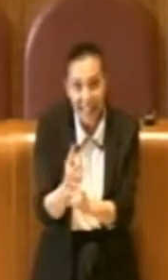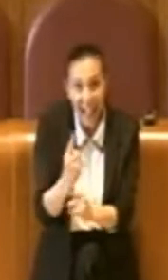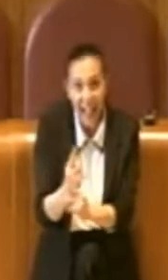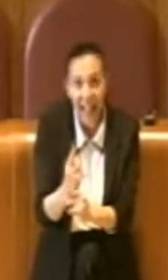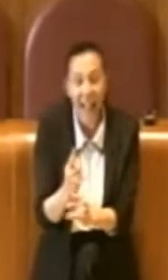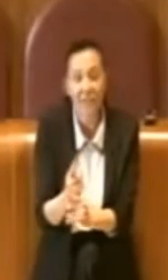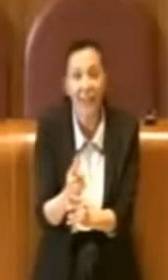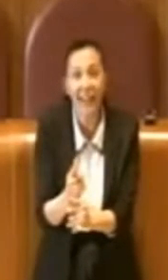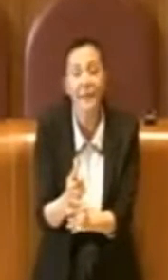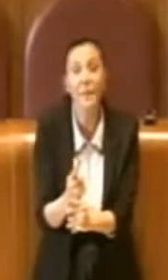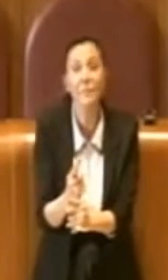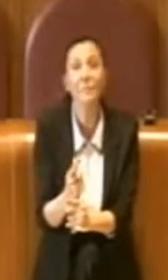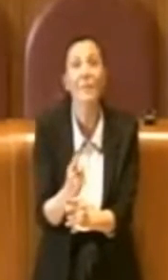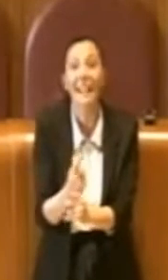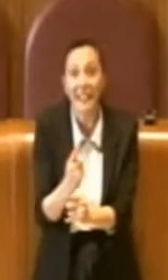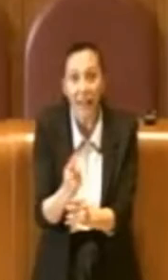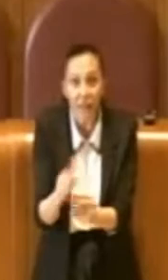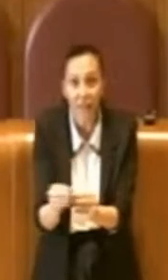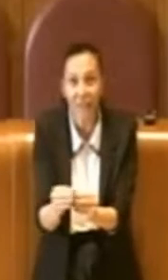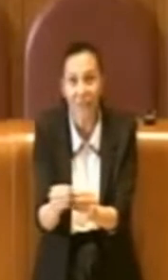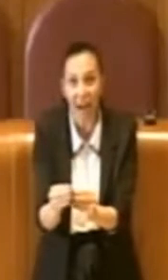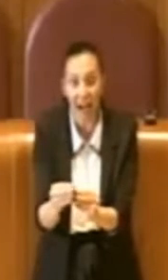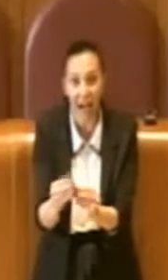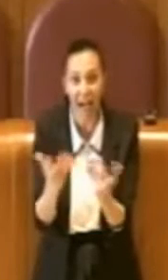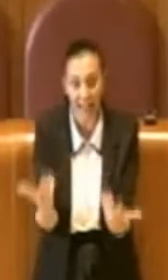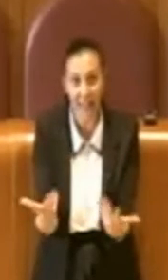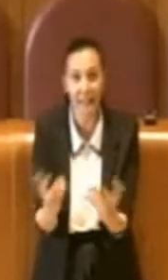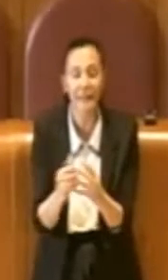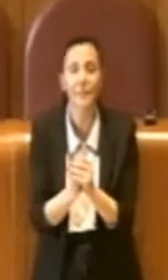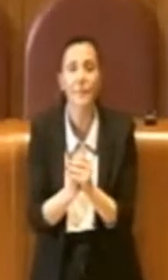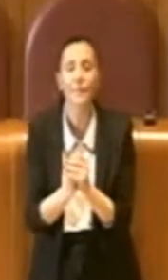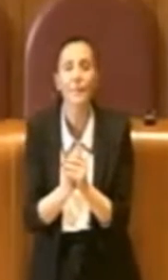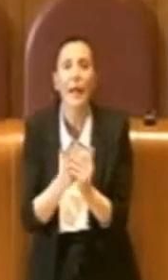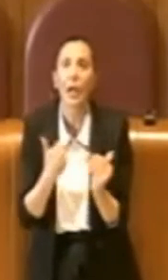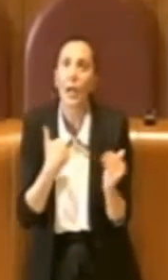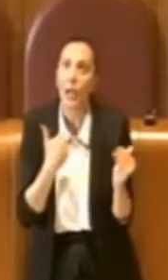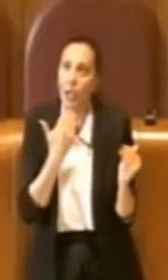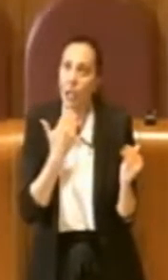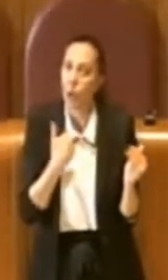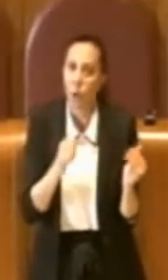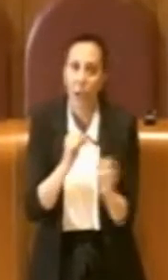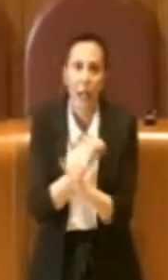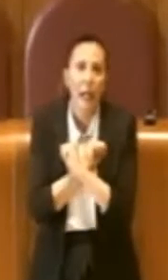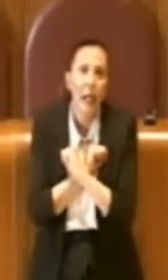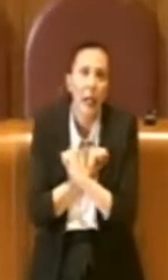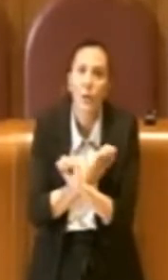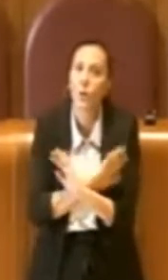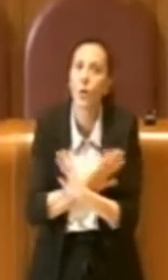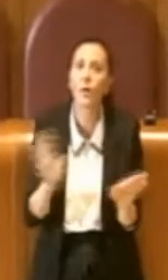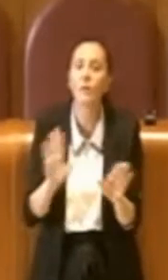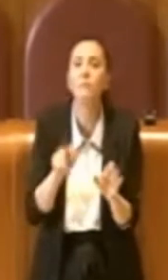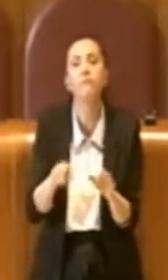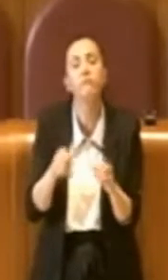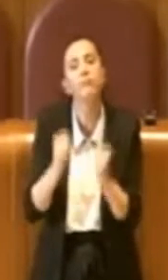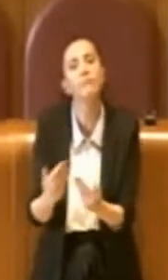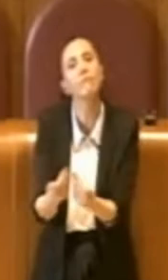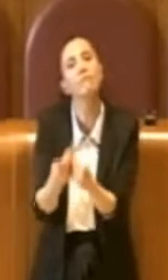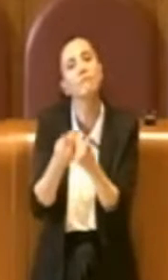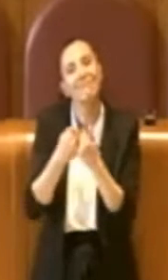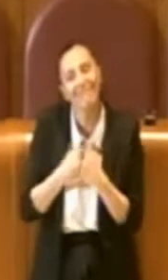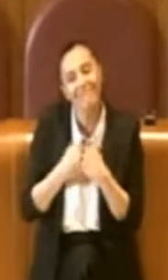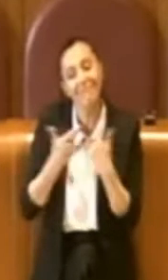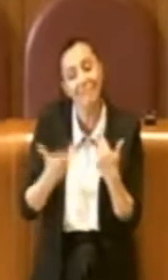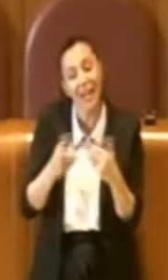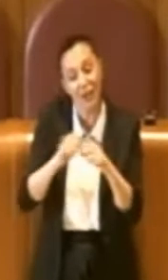a fare. Per cui io credo che questo ci potrà aiutare a far sì che la